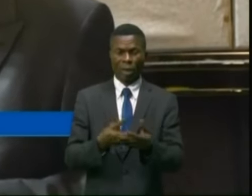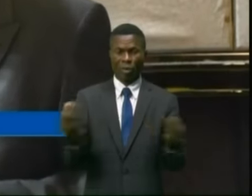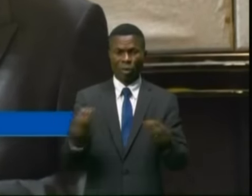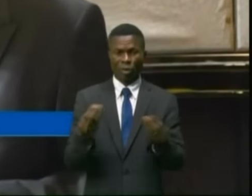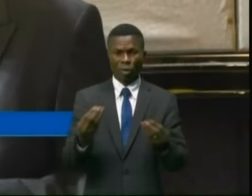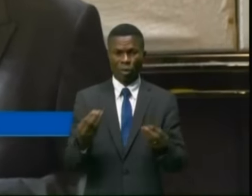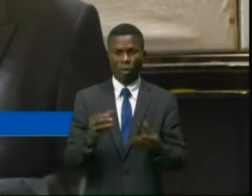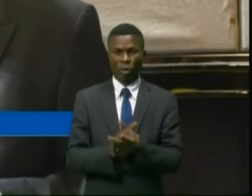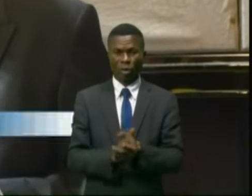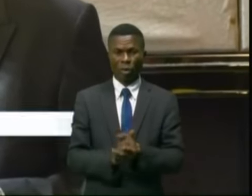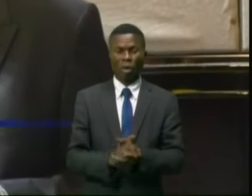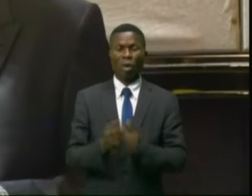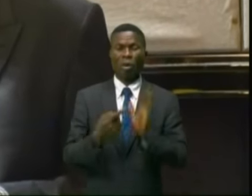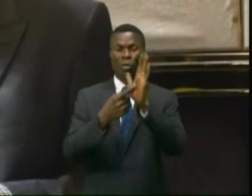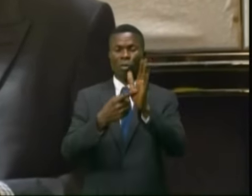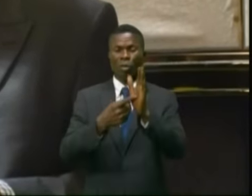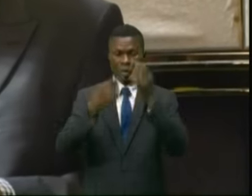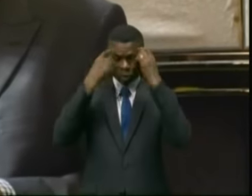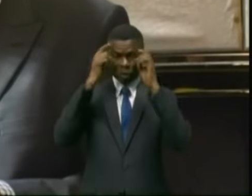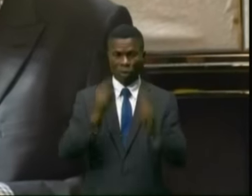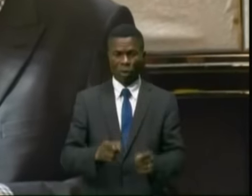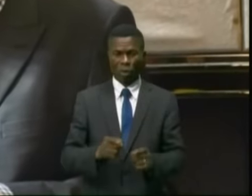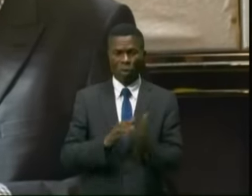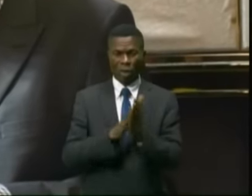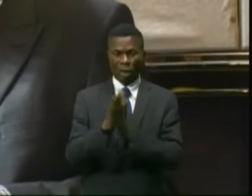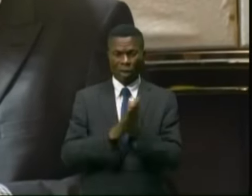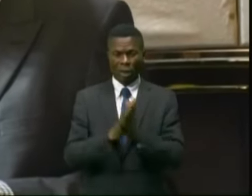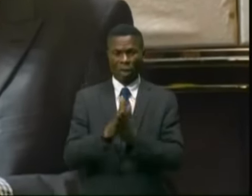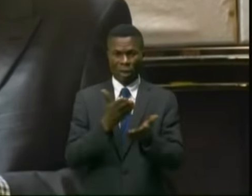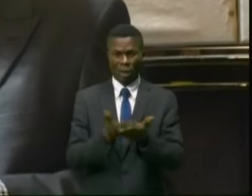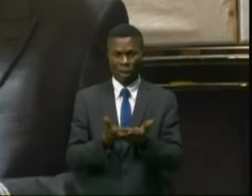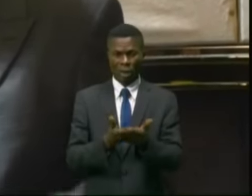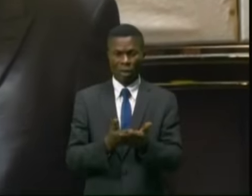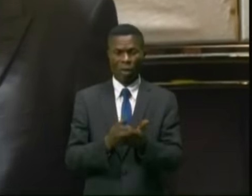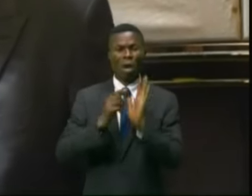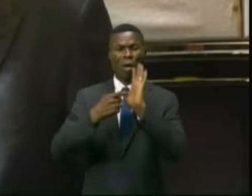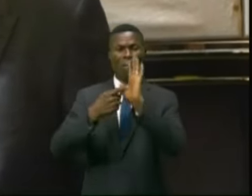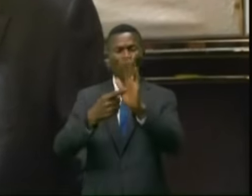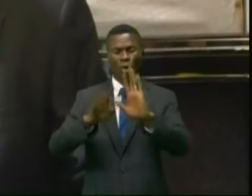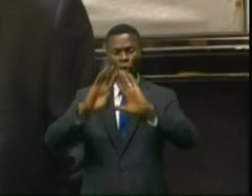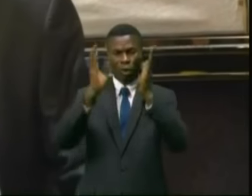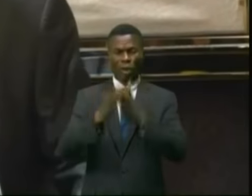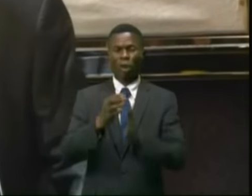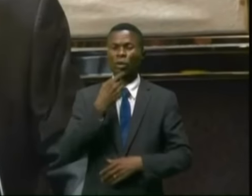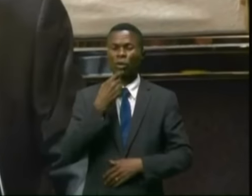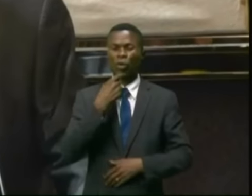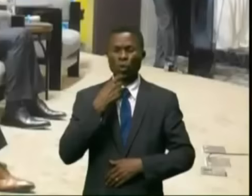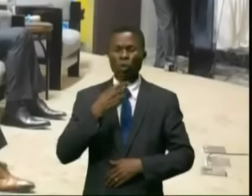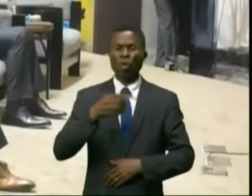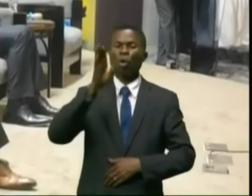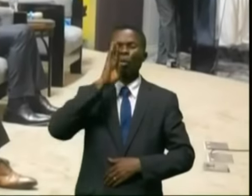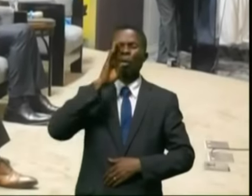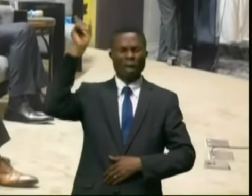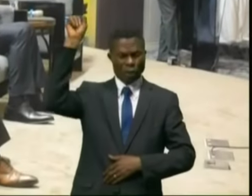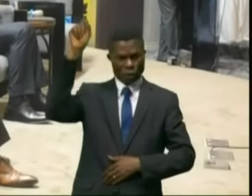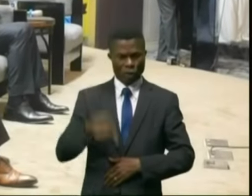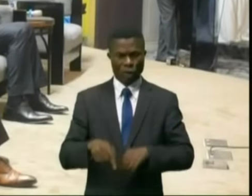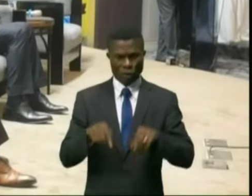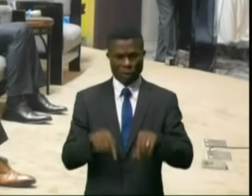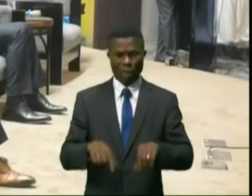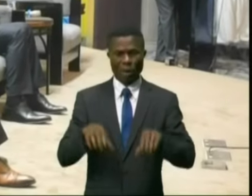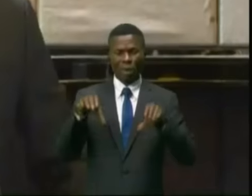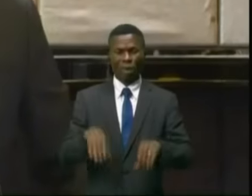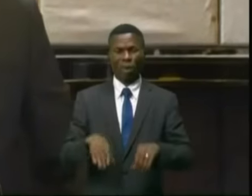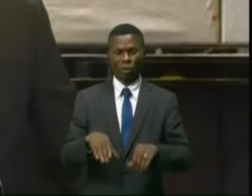pour annoter les résolutions concernées ici, couvrant toute l'histoire postcoloniale de la RDC. » Le professeur